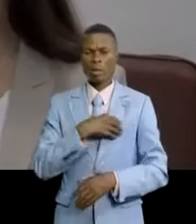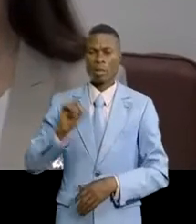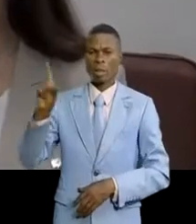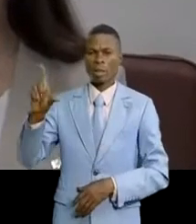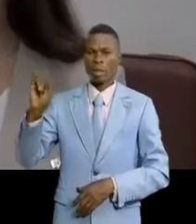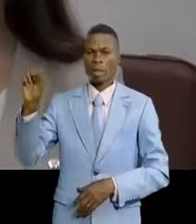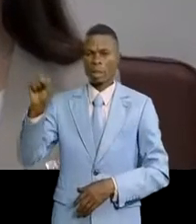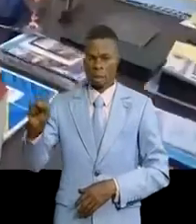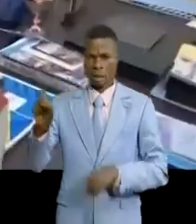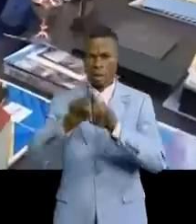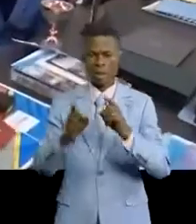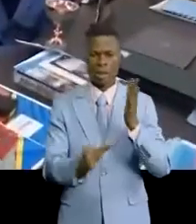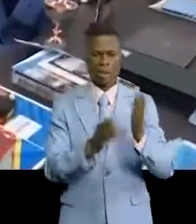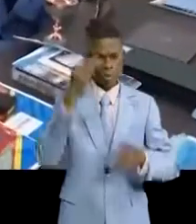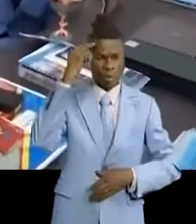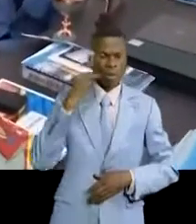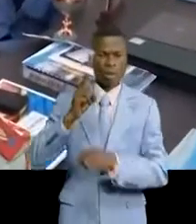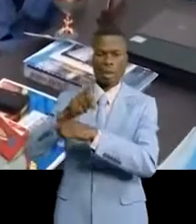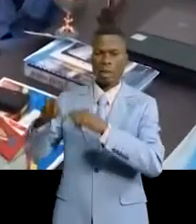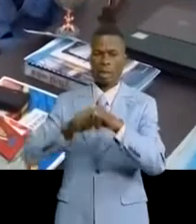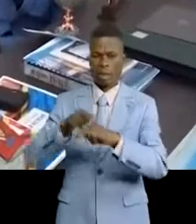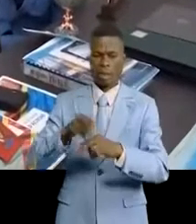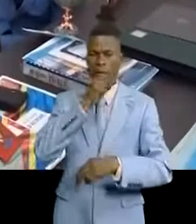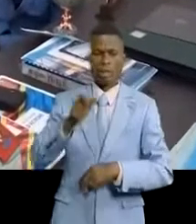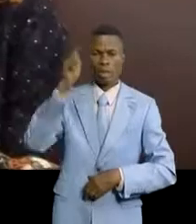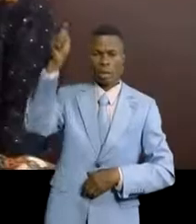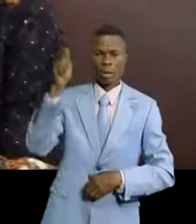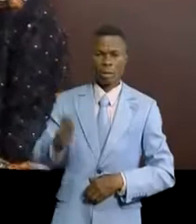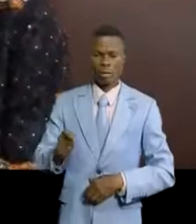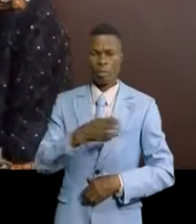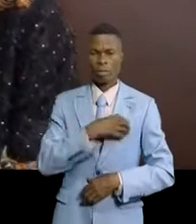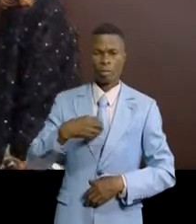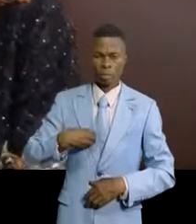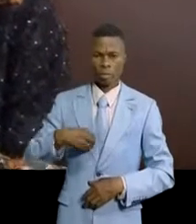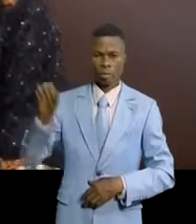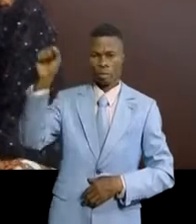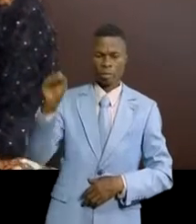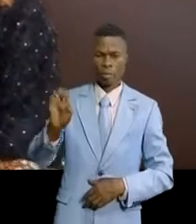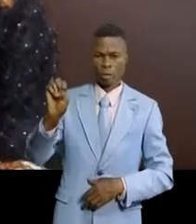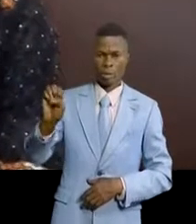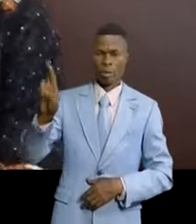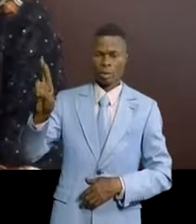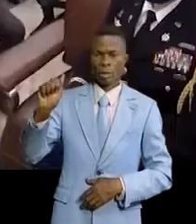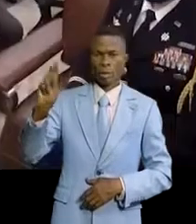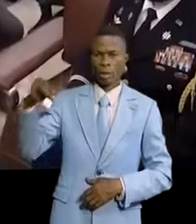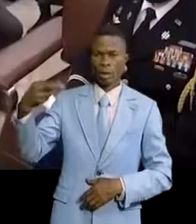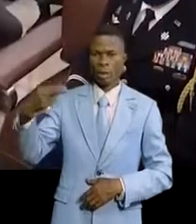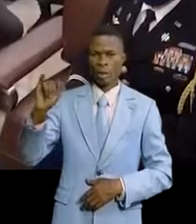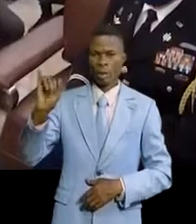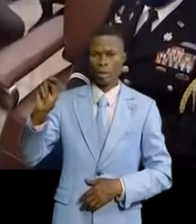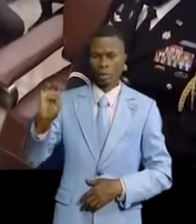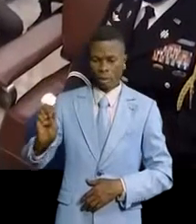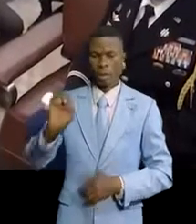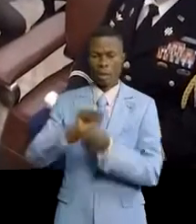et la vice-ministre de la Défense nationale et ancien combattant Mme Serafine Kiloubou Koutouna Une autre